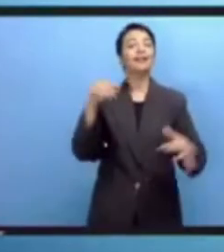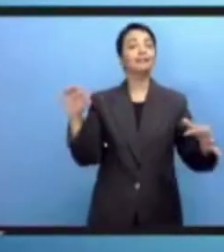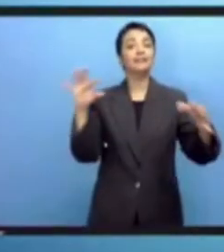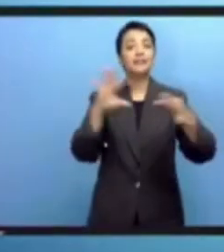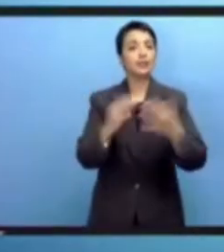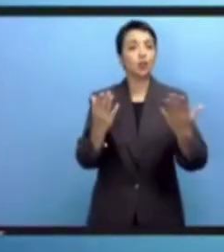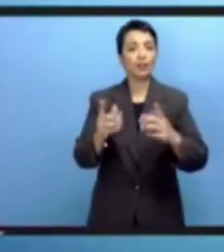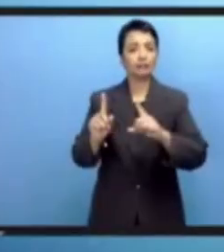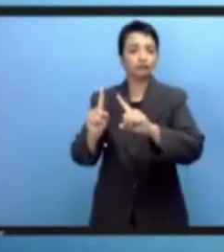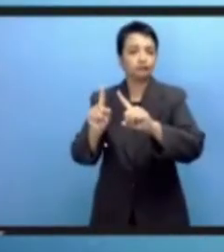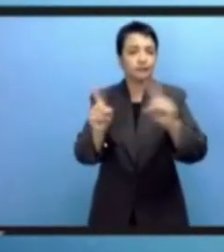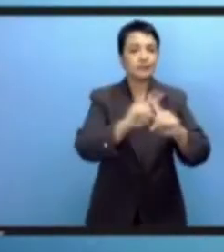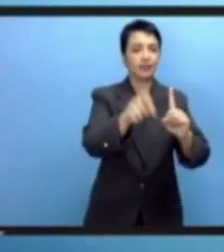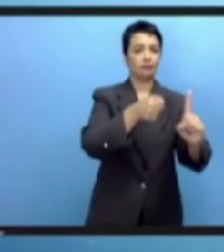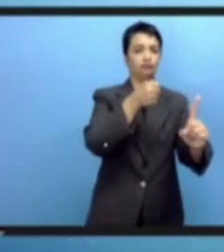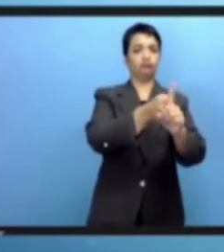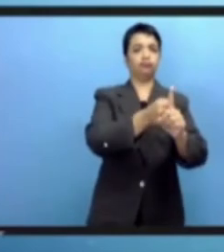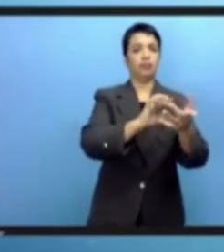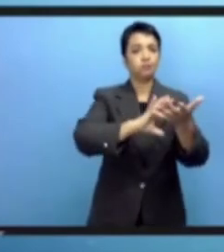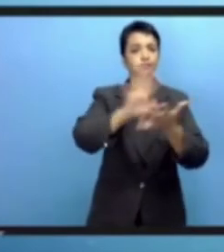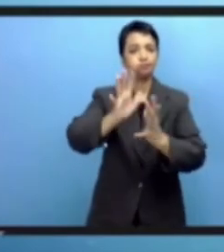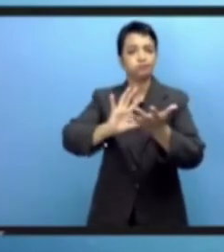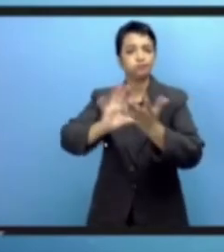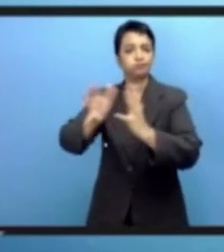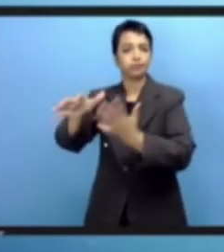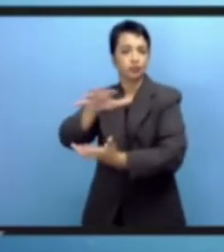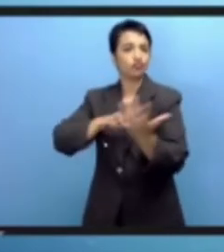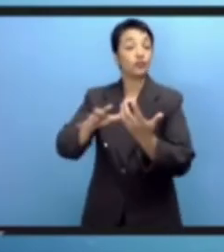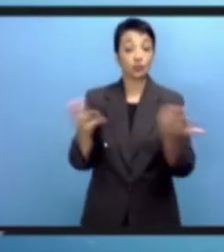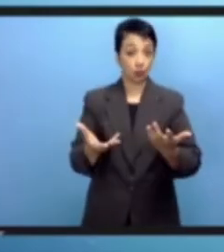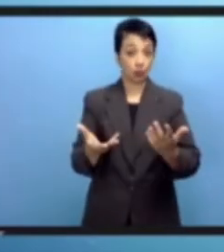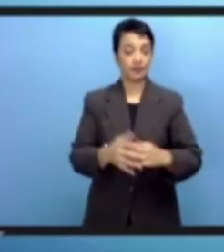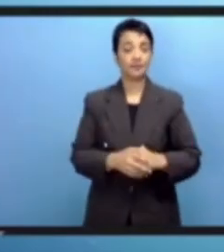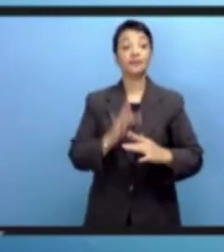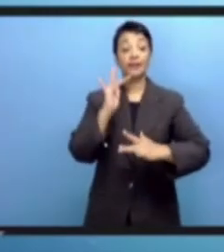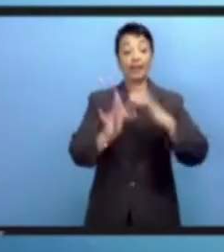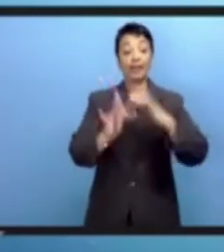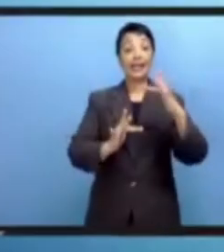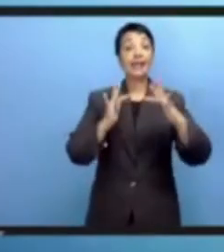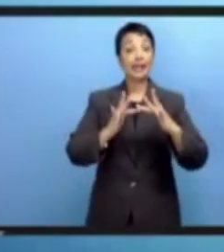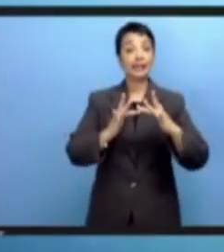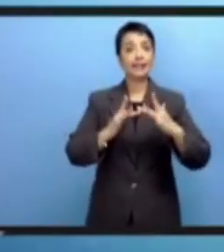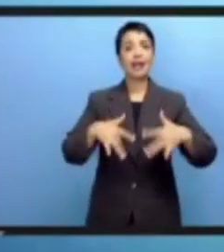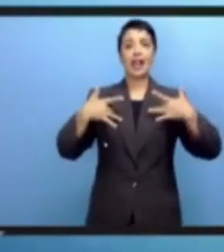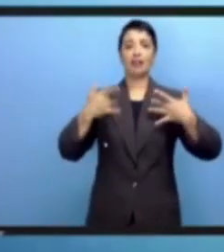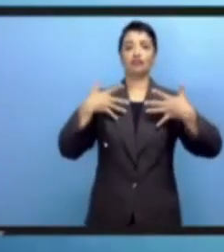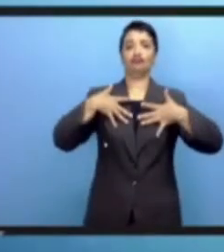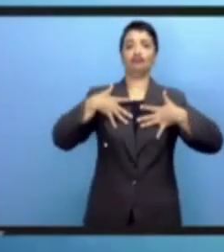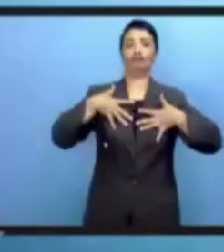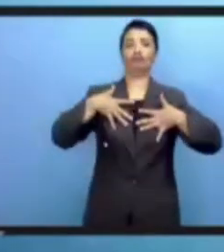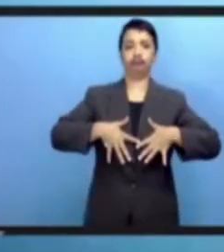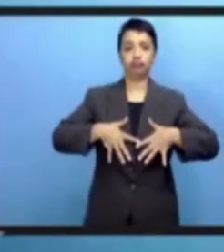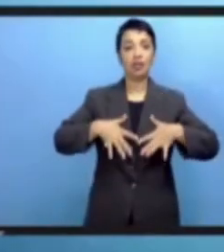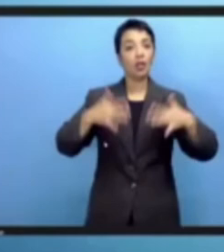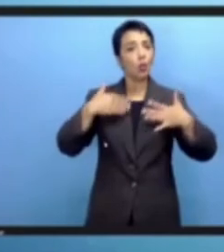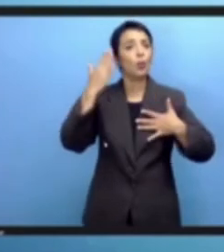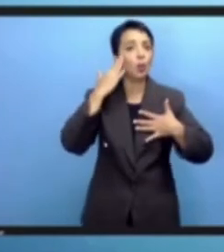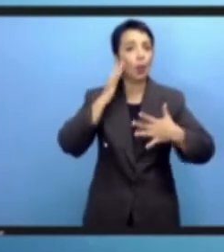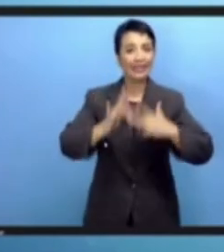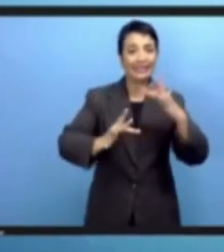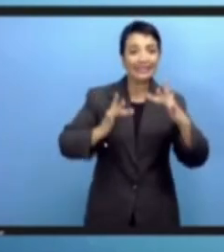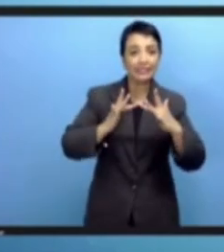الثاني متعلق بالعلاقة بين الأزمات المتعددة التي تؤثر علينا ومنتدى حوكمة الإنترنت ذلك لأن الإنترنت